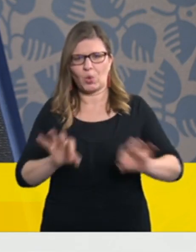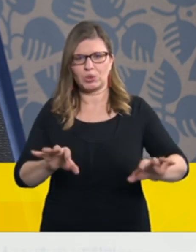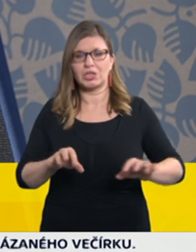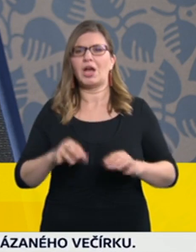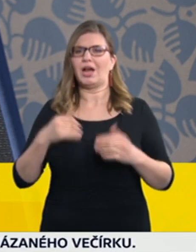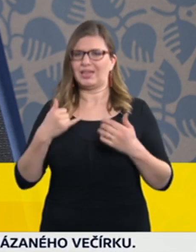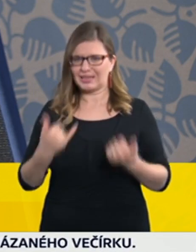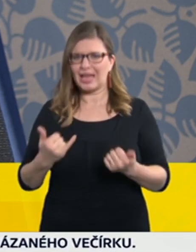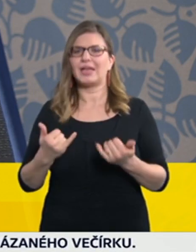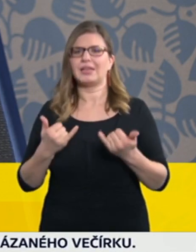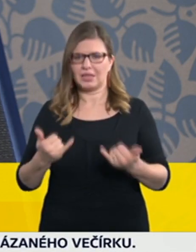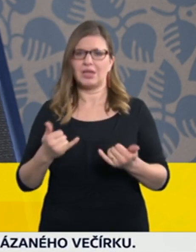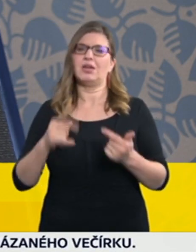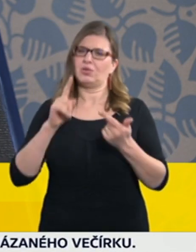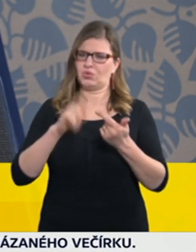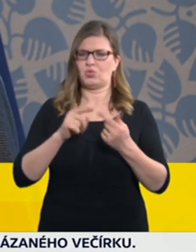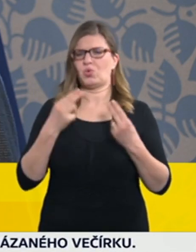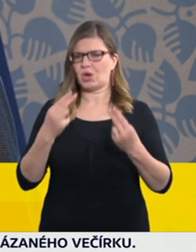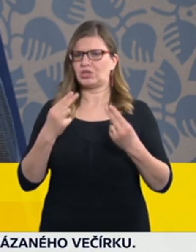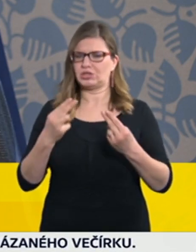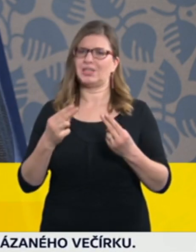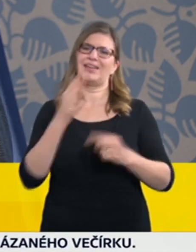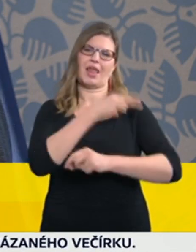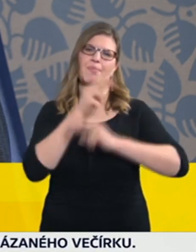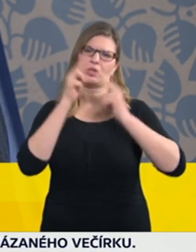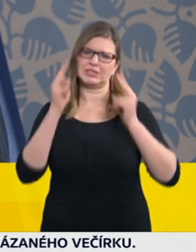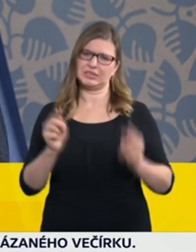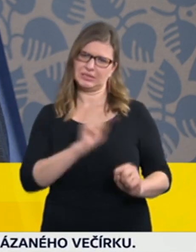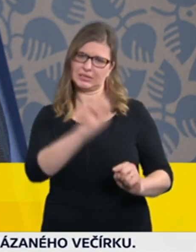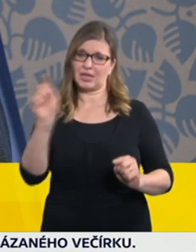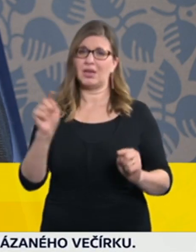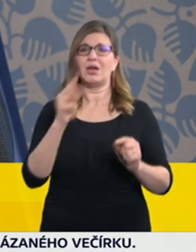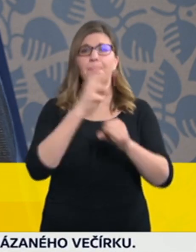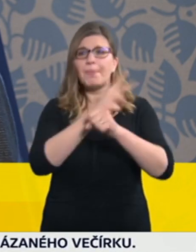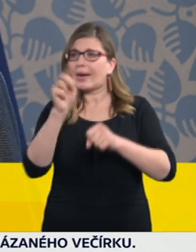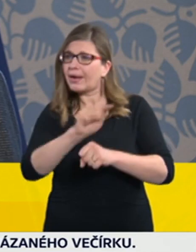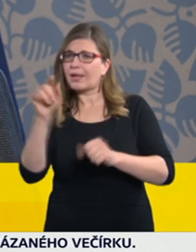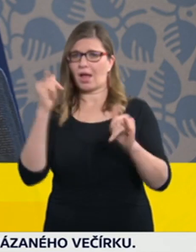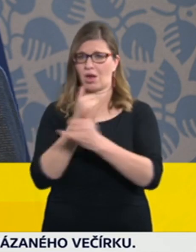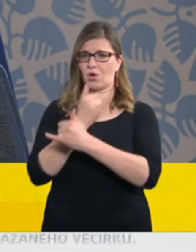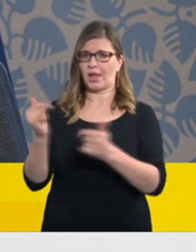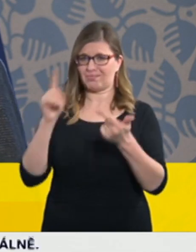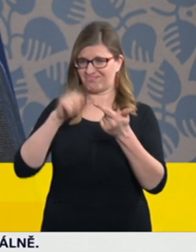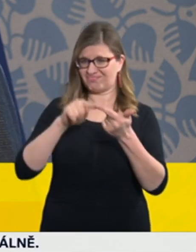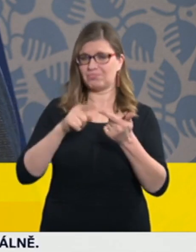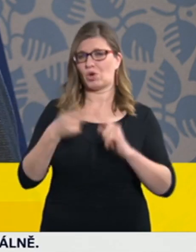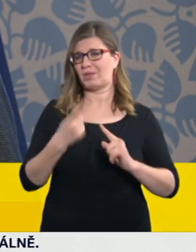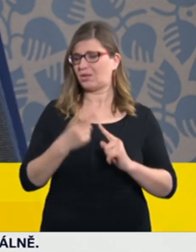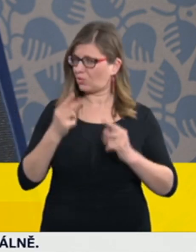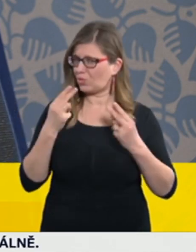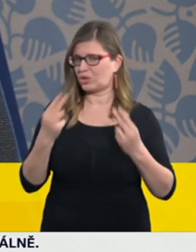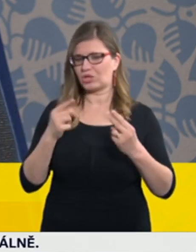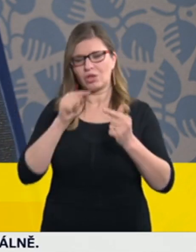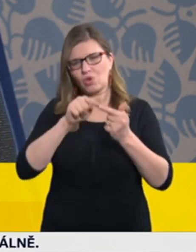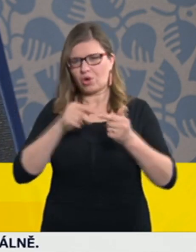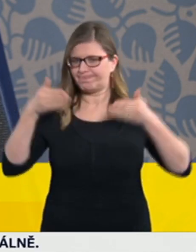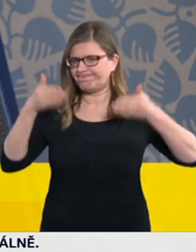závažnost právě zaplnění nemocnic a je nutno se na ní zaměřit především. Víme, že